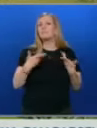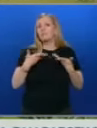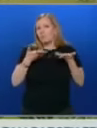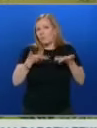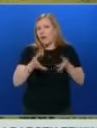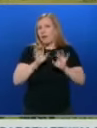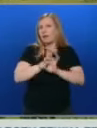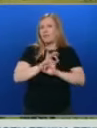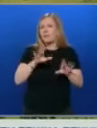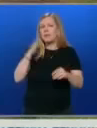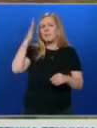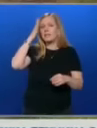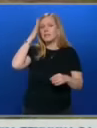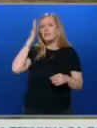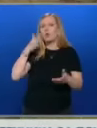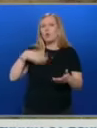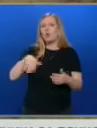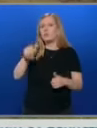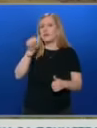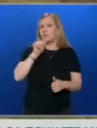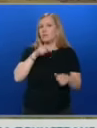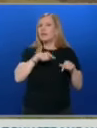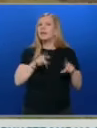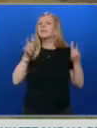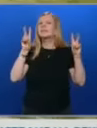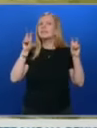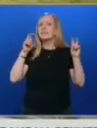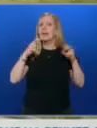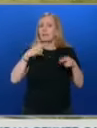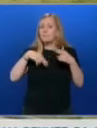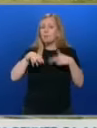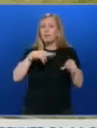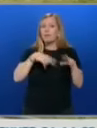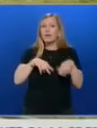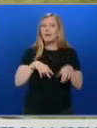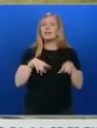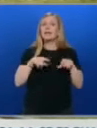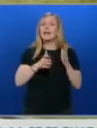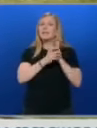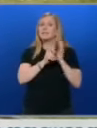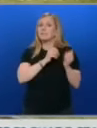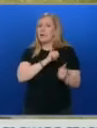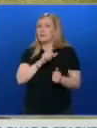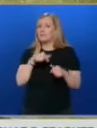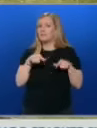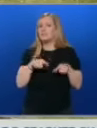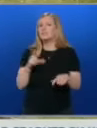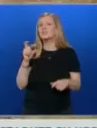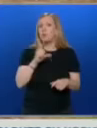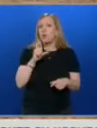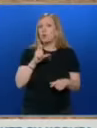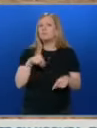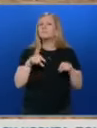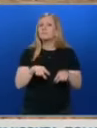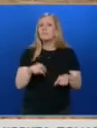Министерството на околната среда и водите, които цитираха проверка на регионалната инспекция в Смолян. Оттам са проверили